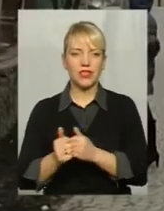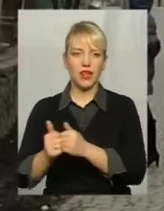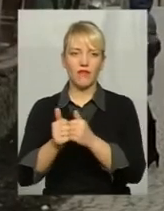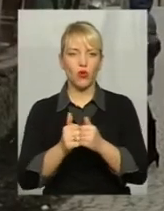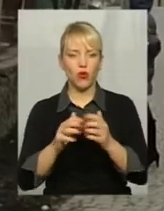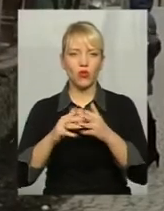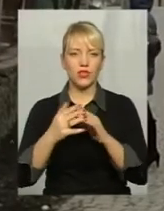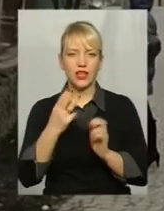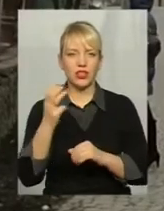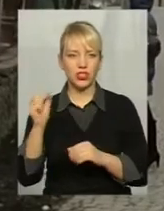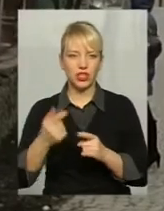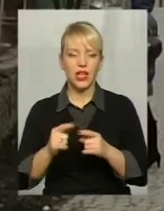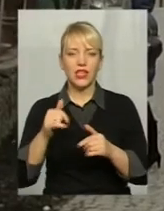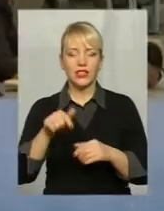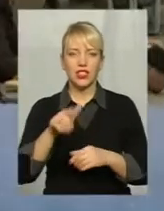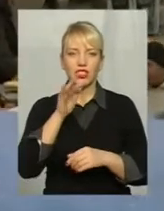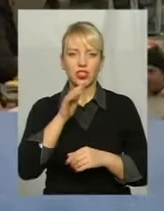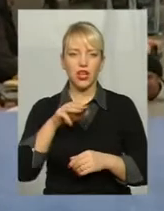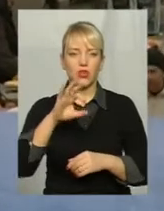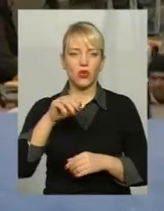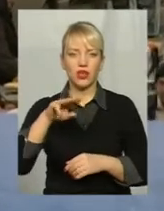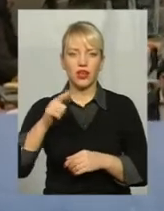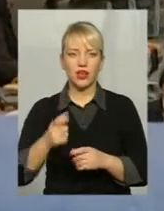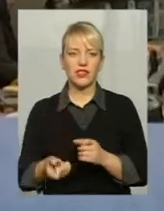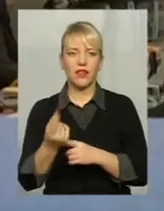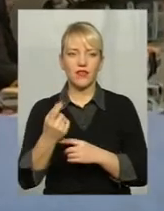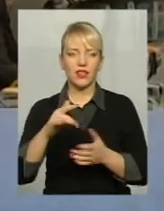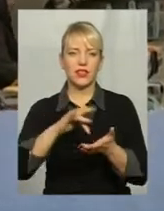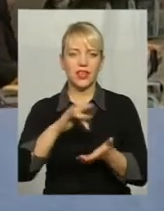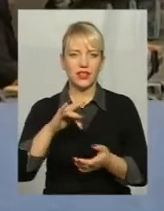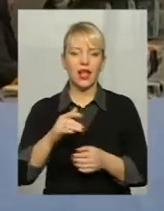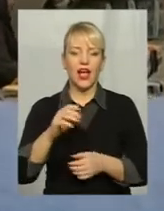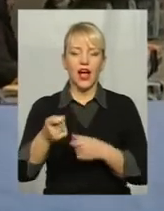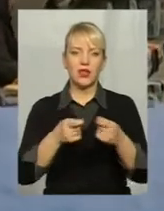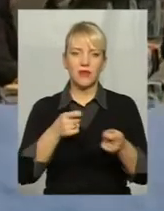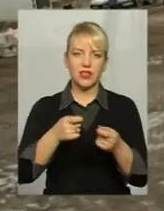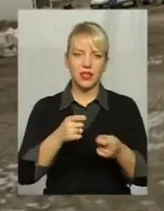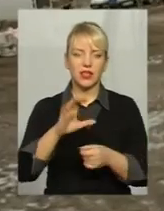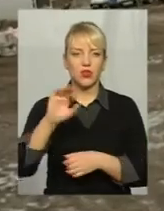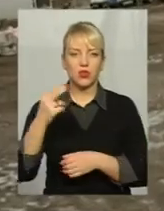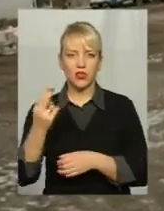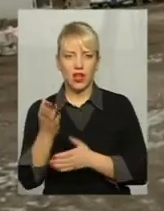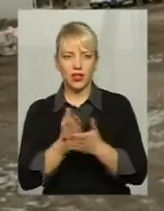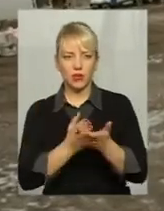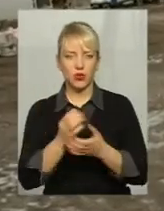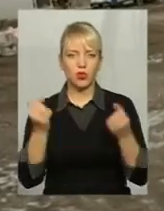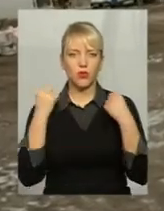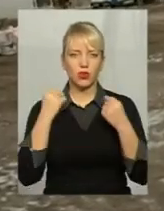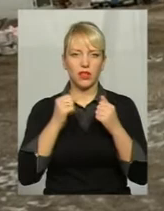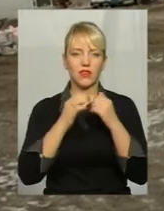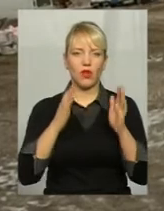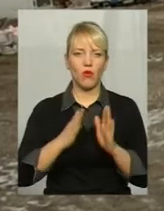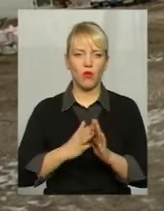За цей час на території ОТГ з'явилися центри адміністративних та соціальних послуг Спортивний комплекс, водогін, кілька кілометрів